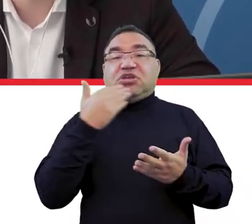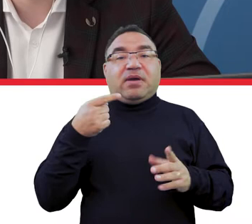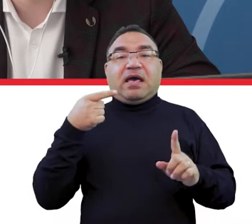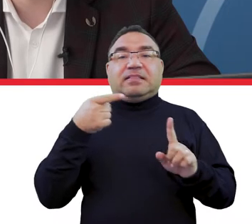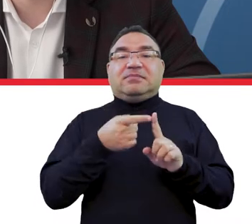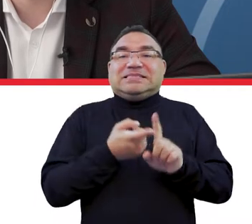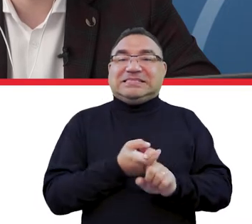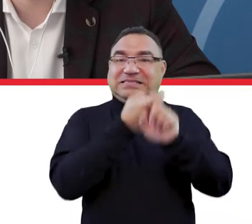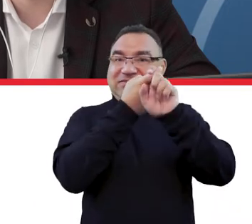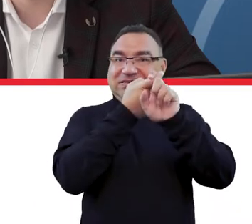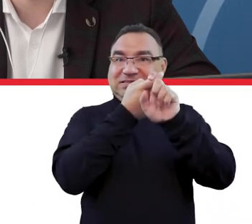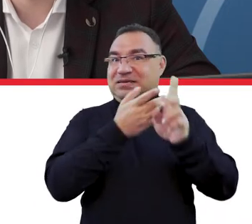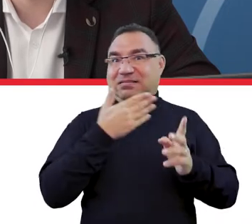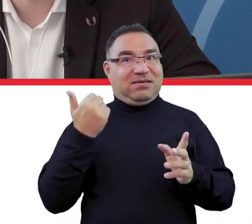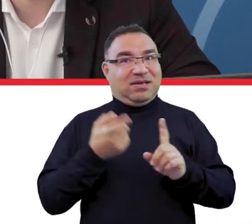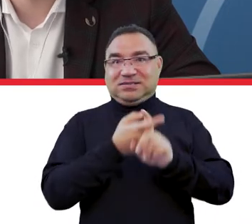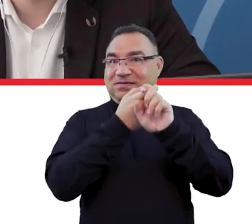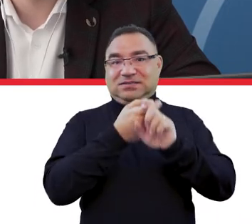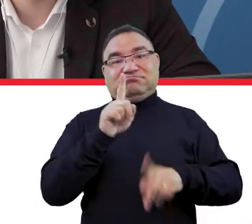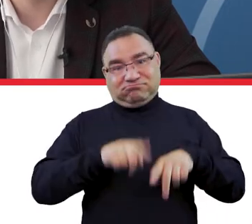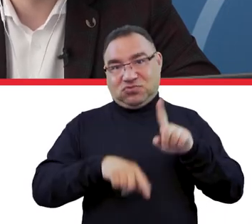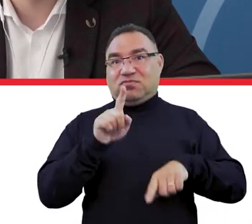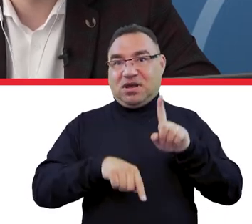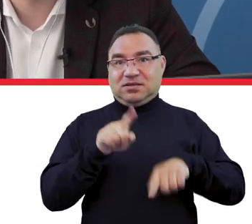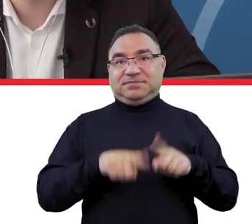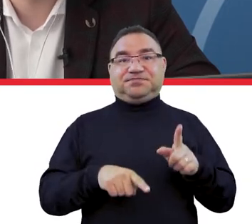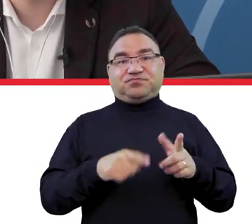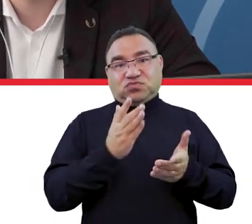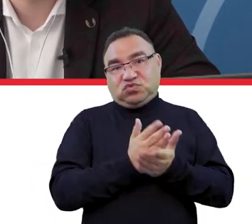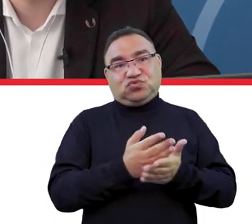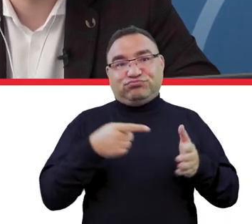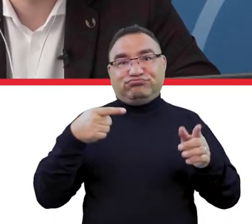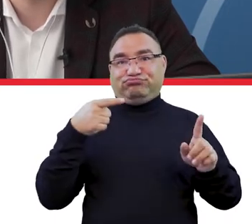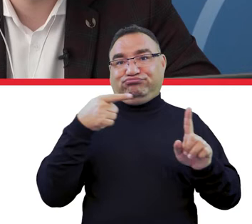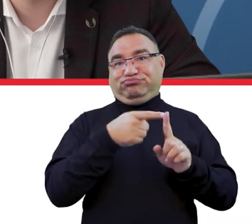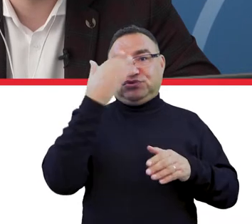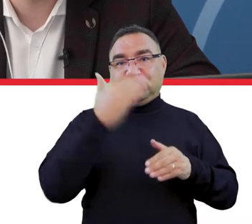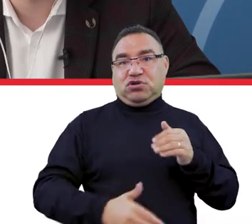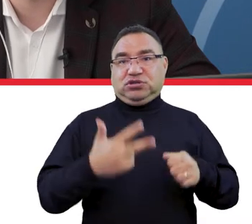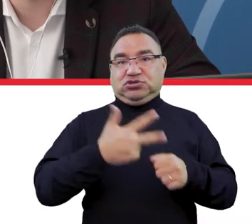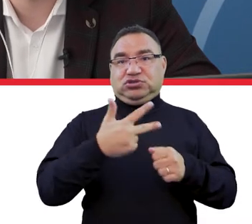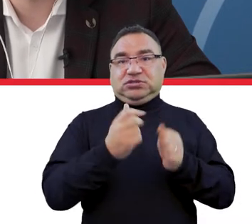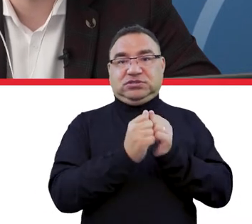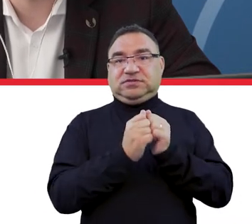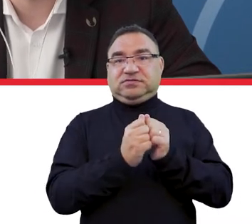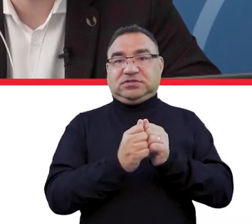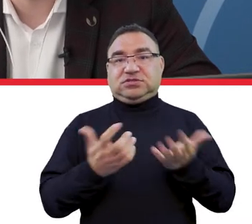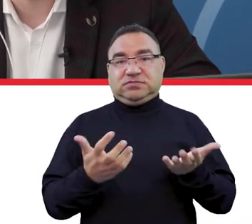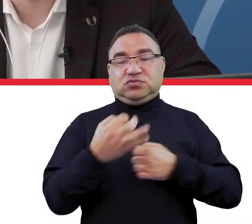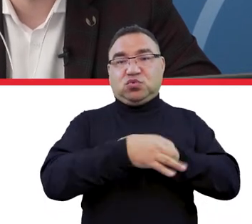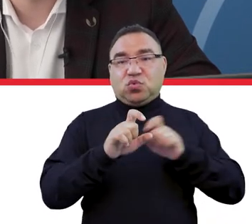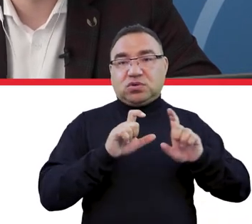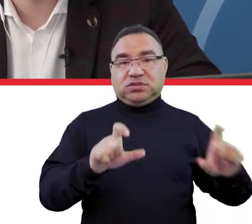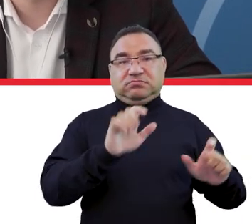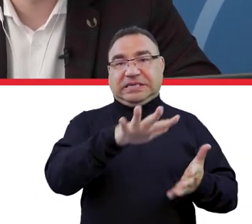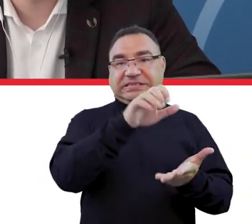terminu zawieszenia zajęć, ten termin na mocy rozporządzenia kończy się z datą 30 września. Uczelnie